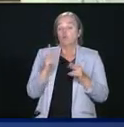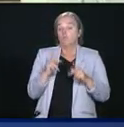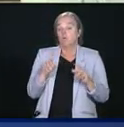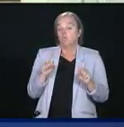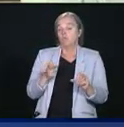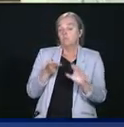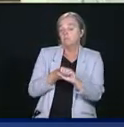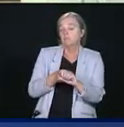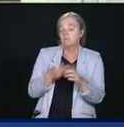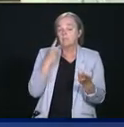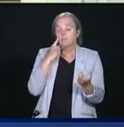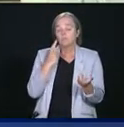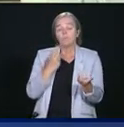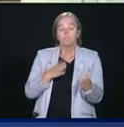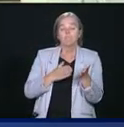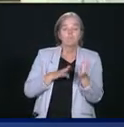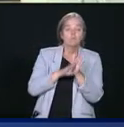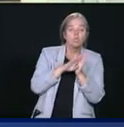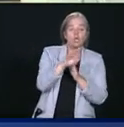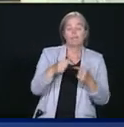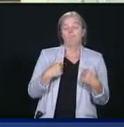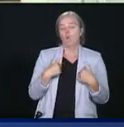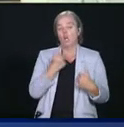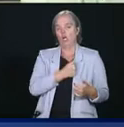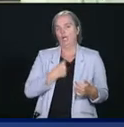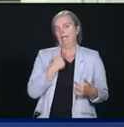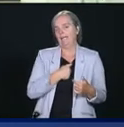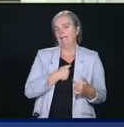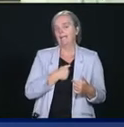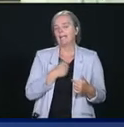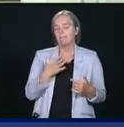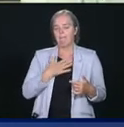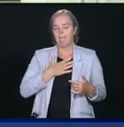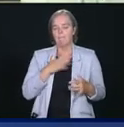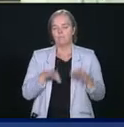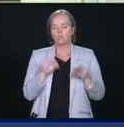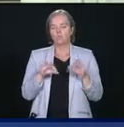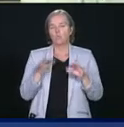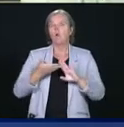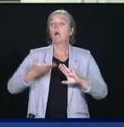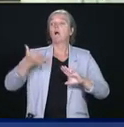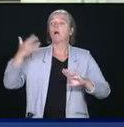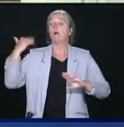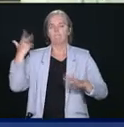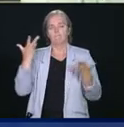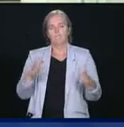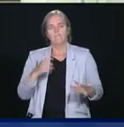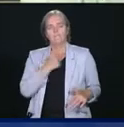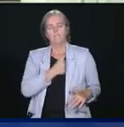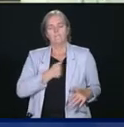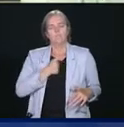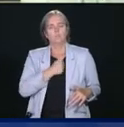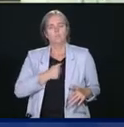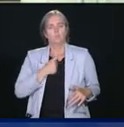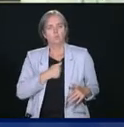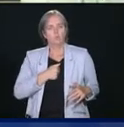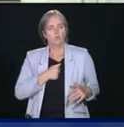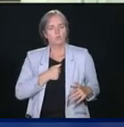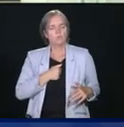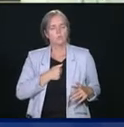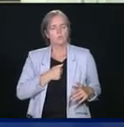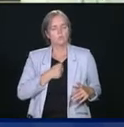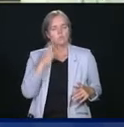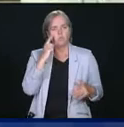Je regrette les choix que j'ai faits il y a longtemps. Je me suis excusé profondément auprès de ceux